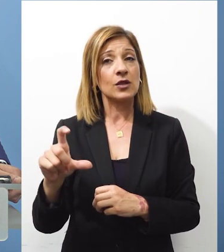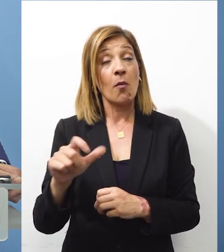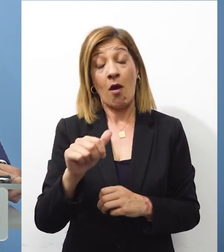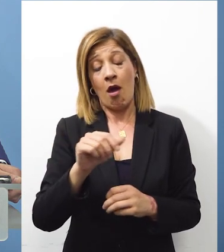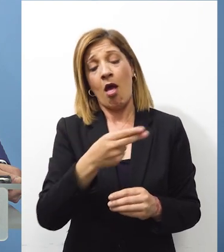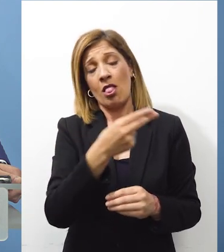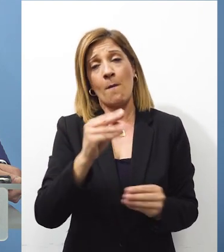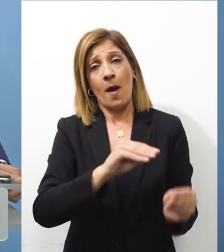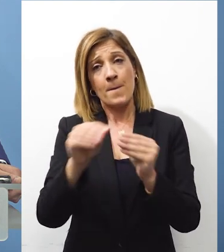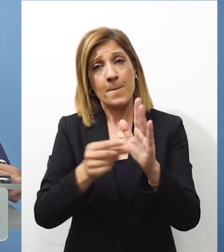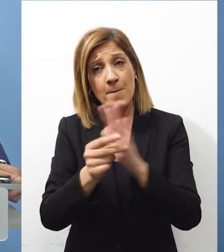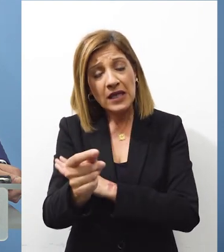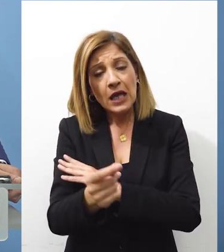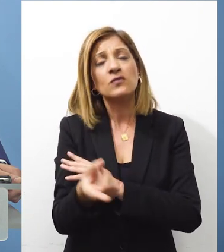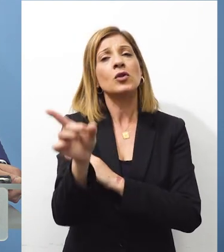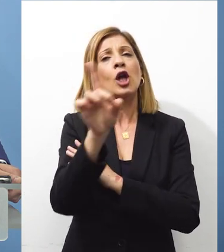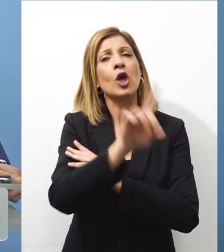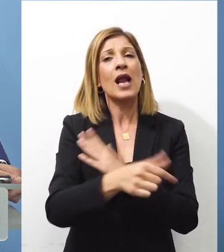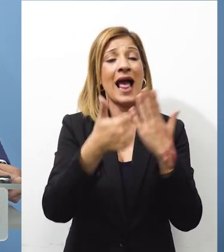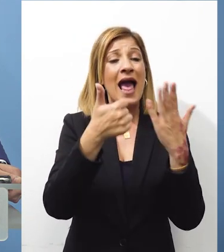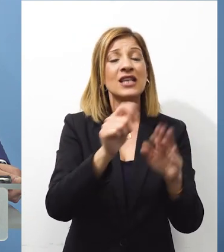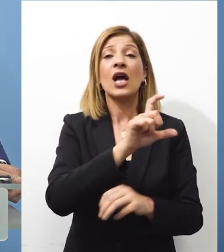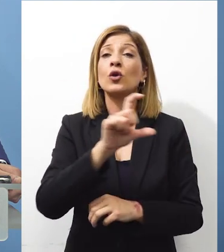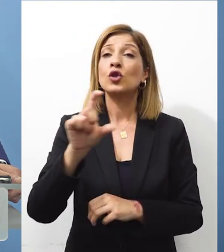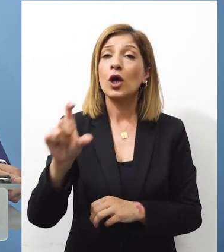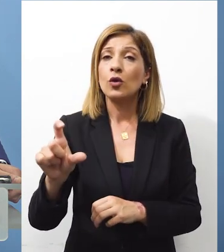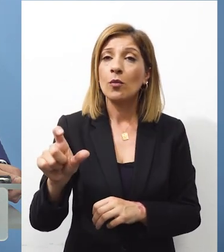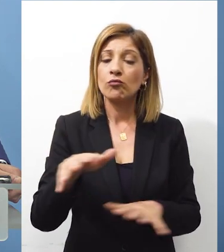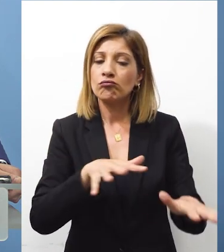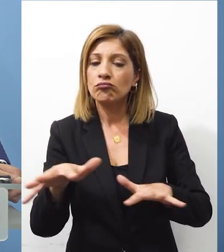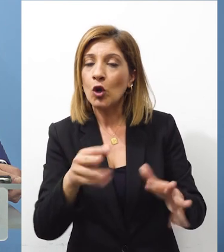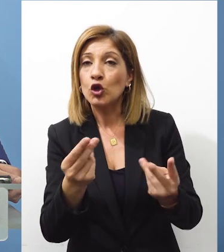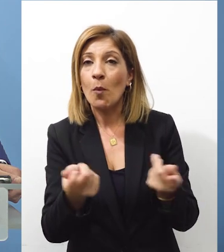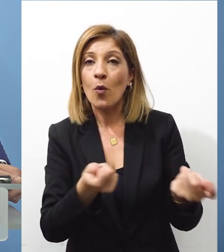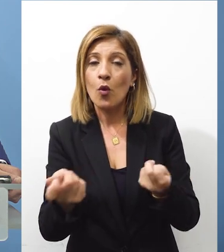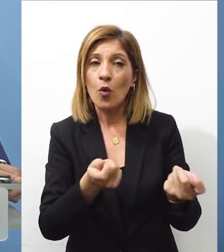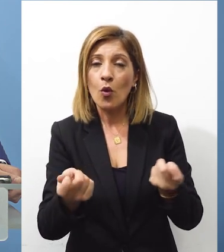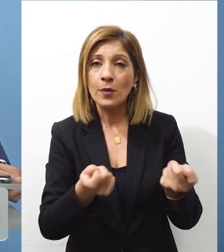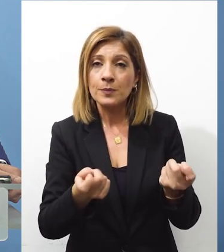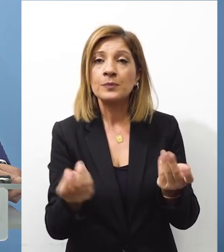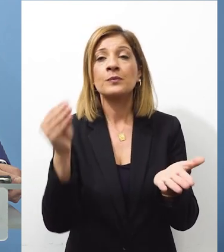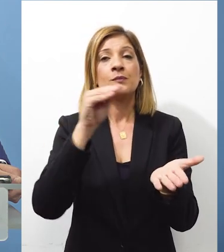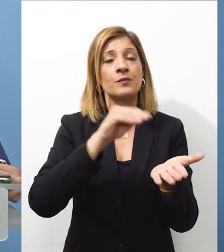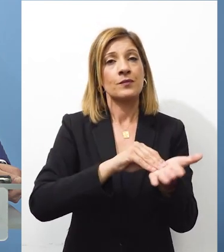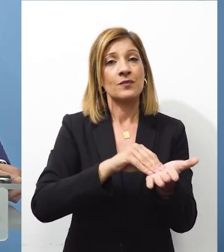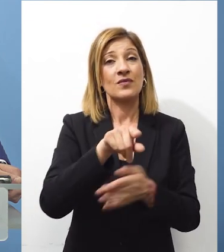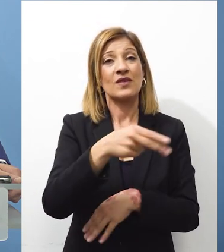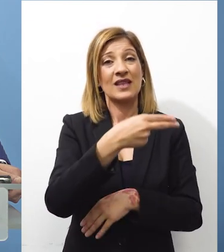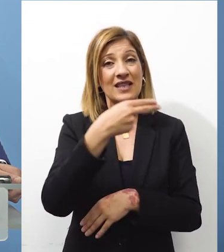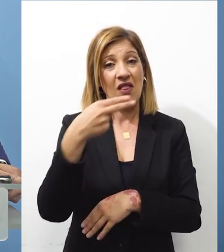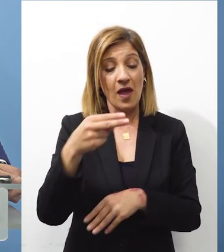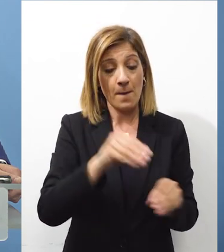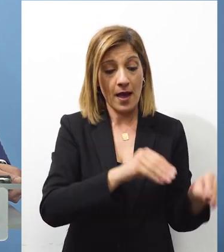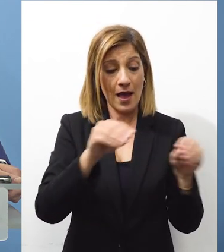μεταναστευτικό από τα 7 δις τα 600 εκατομμυρία αφορούσαν την διαχείριση του μεταναστευτικού της Αιγύπτου επαναλαμβάνω το ζήτημα του